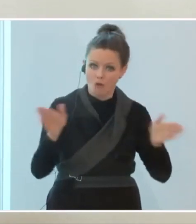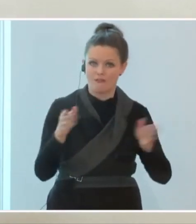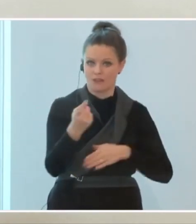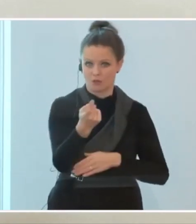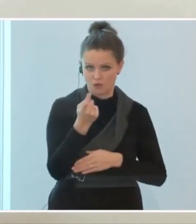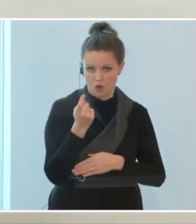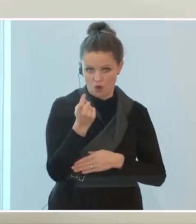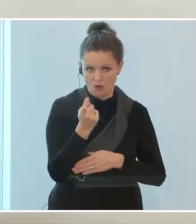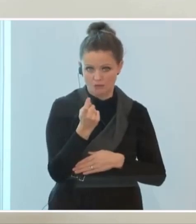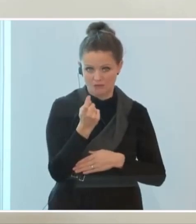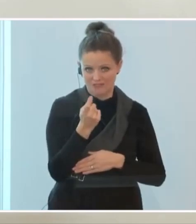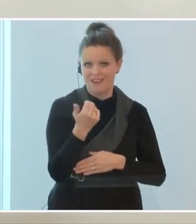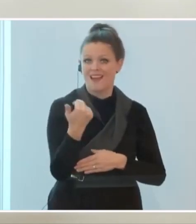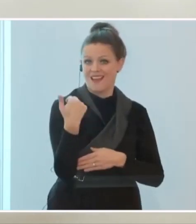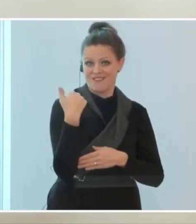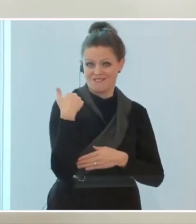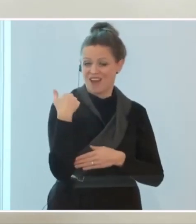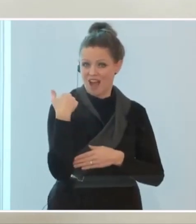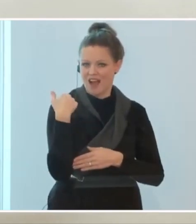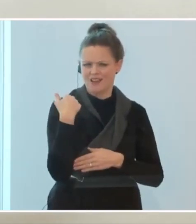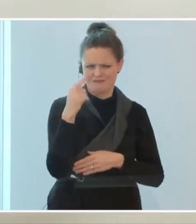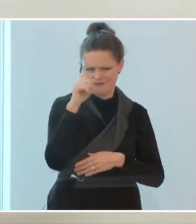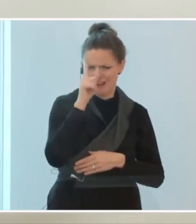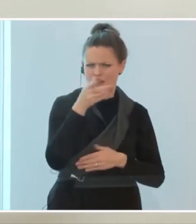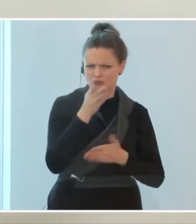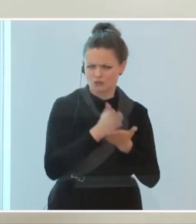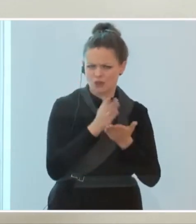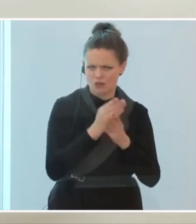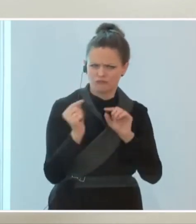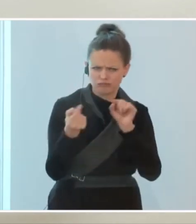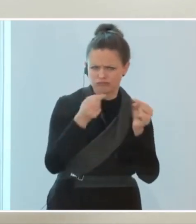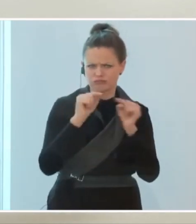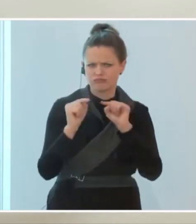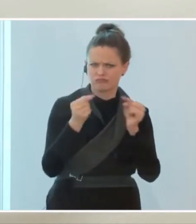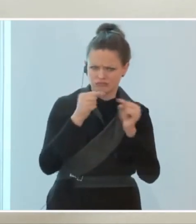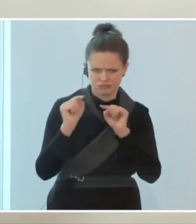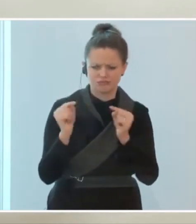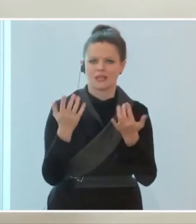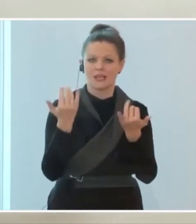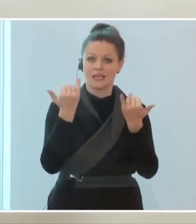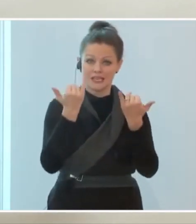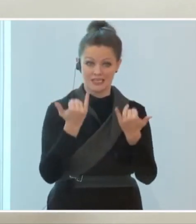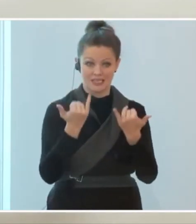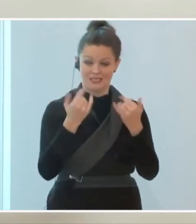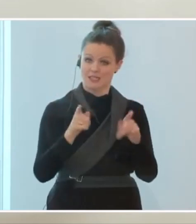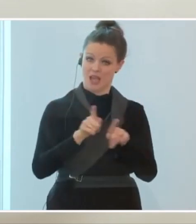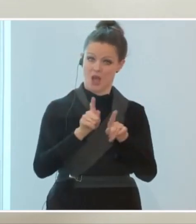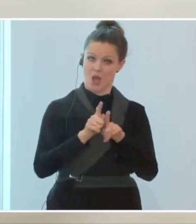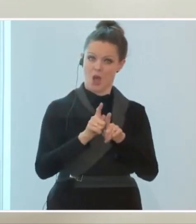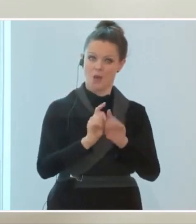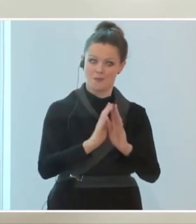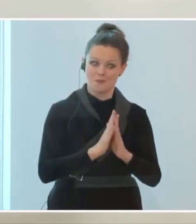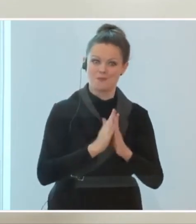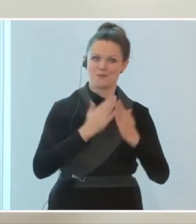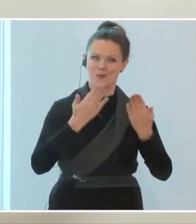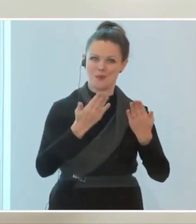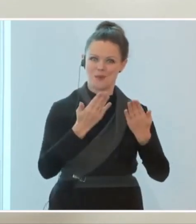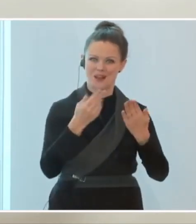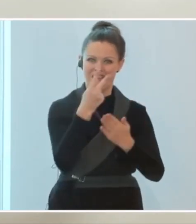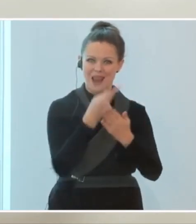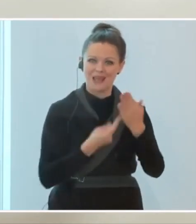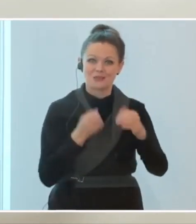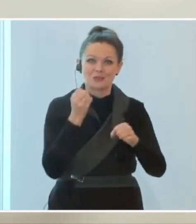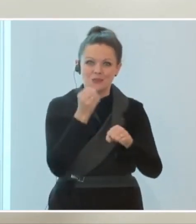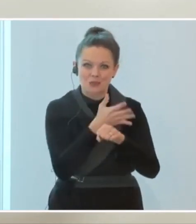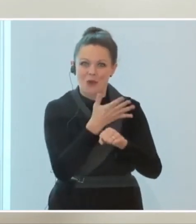eine bekanntermaßen eine Debatte und damit haben wir natürlich wieder auch das Buch, den Lesestoff in